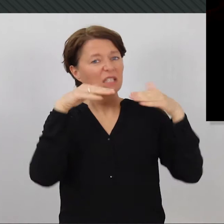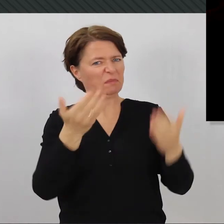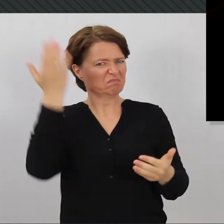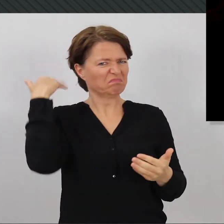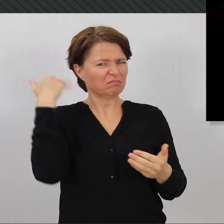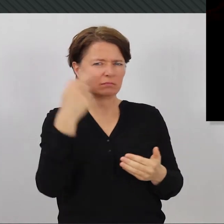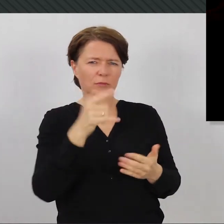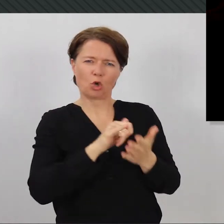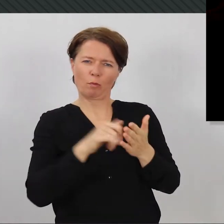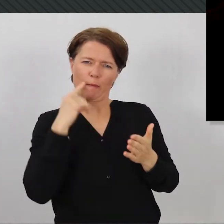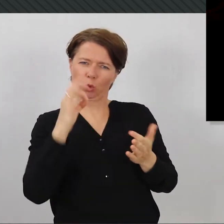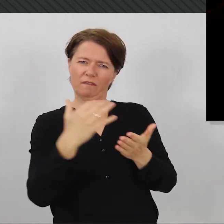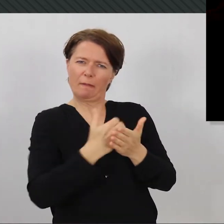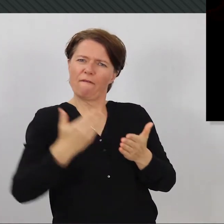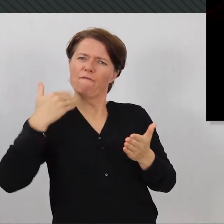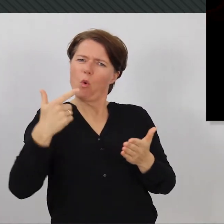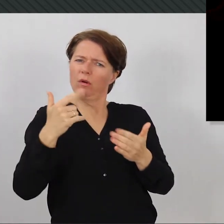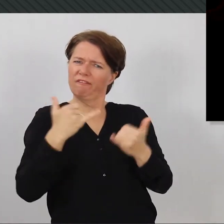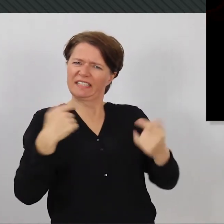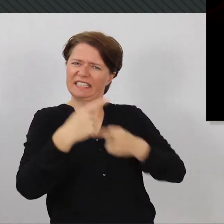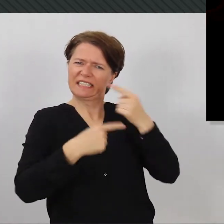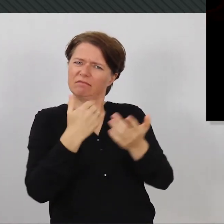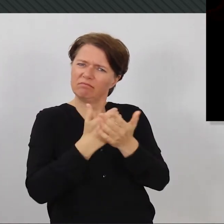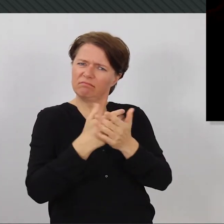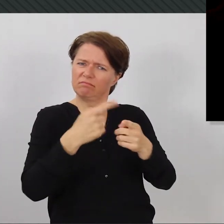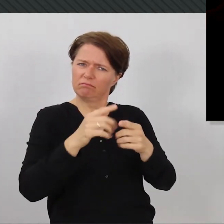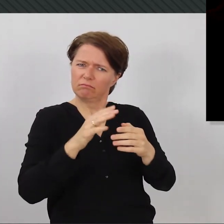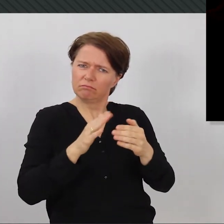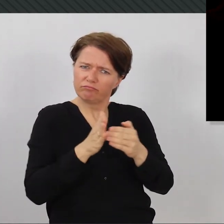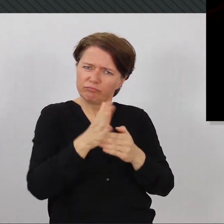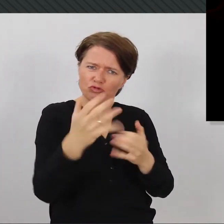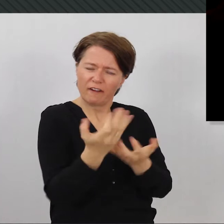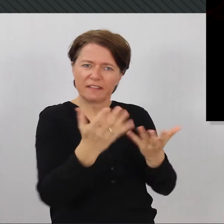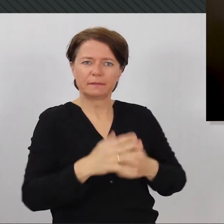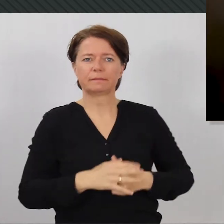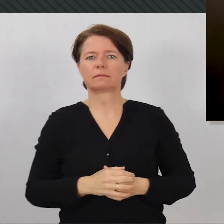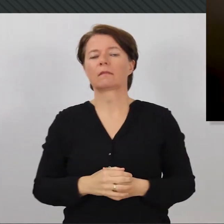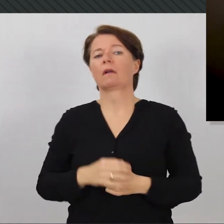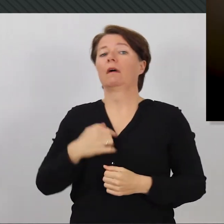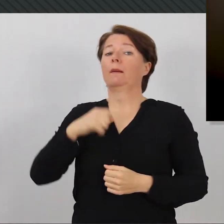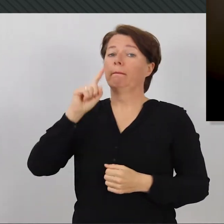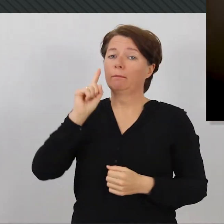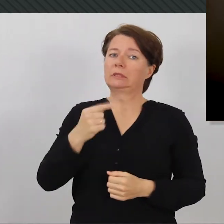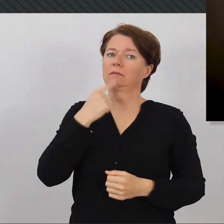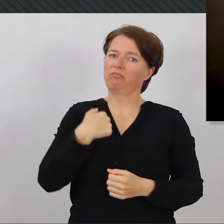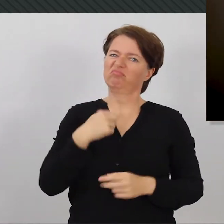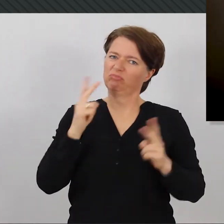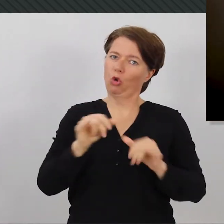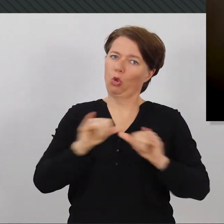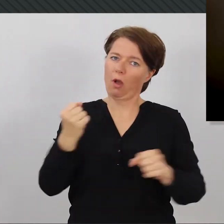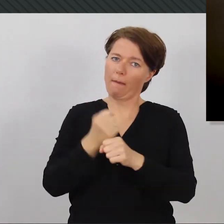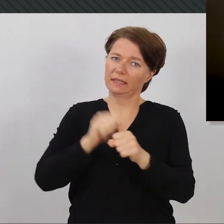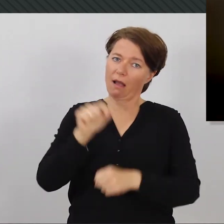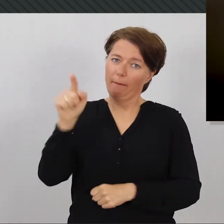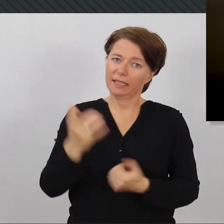überbrückt, bis du von dem YouTube-Leben leben konntest? Tatsächlich, muss ich sagen, hatte ich immer sehr großes Glück mit dem Arbeitsamt. Wenn ich dann